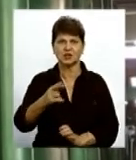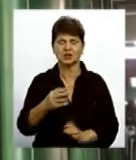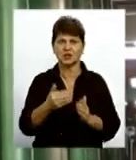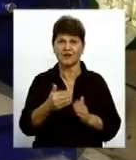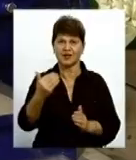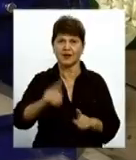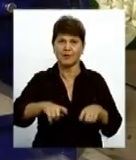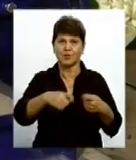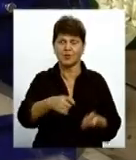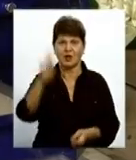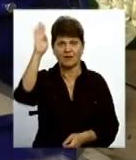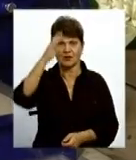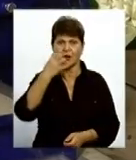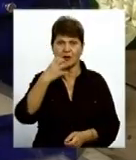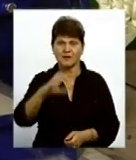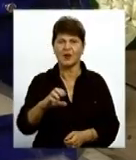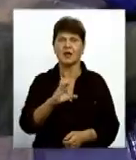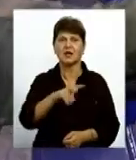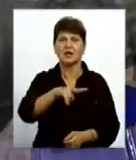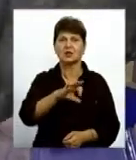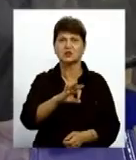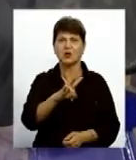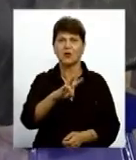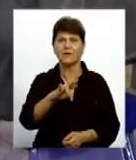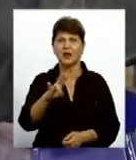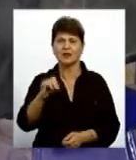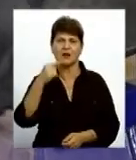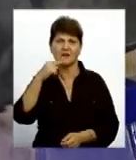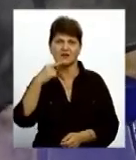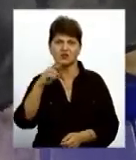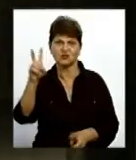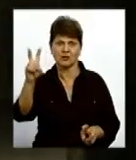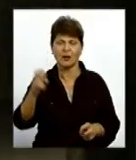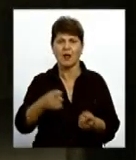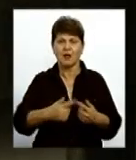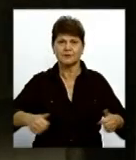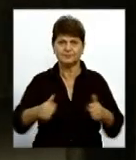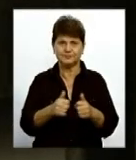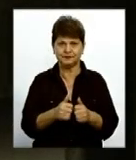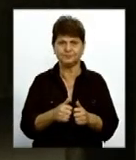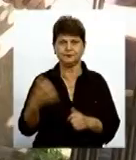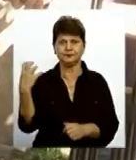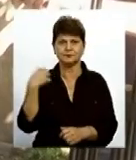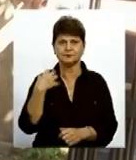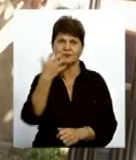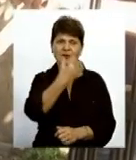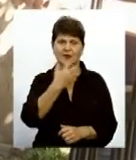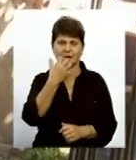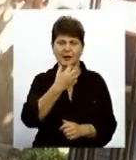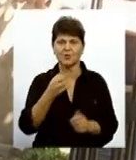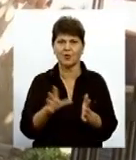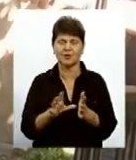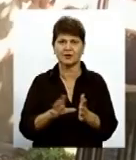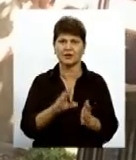неї подається гаряче водопостачання на Слов'янку та Вишеньку За словами начальника дільниці служби виробництва теплоенергії Сергія